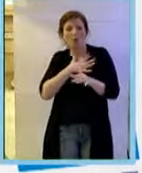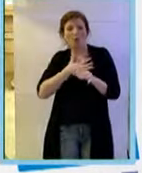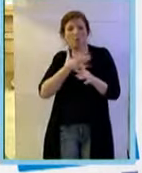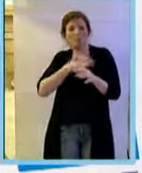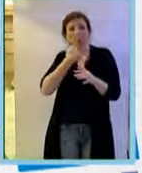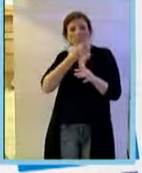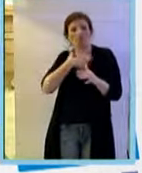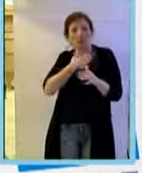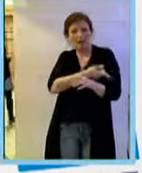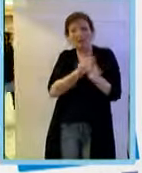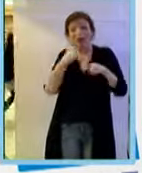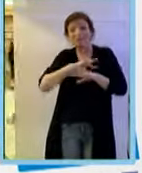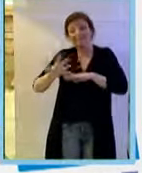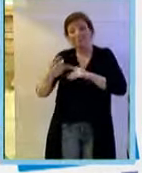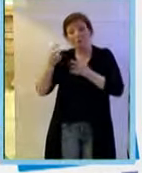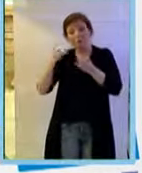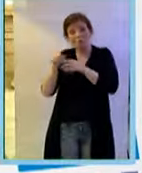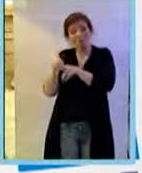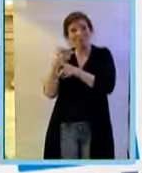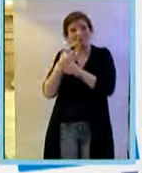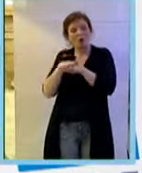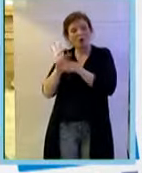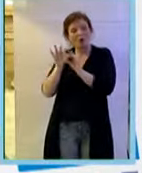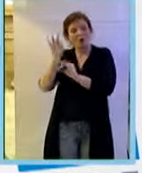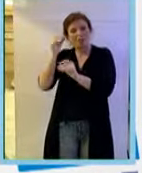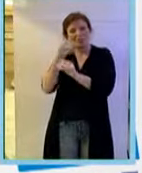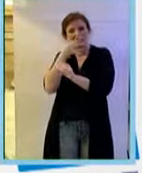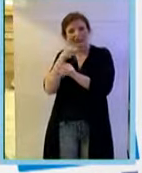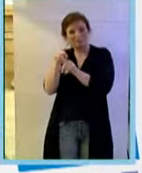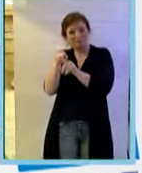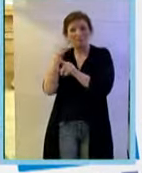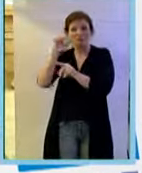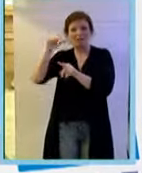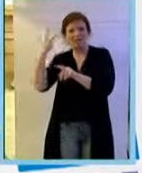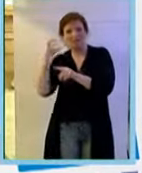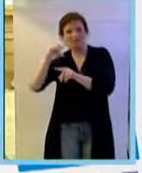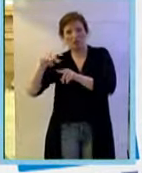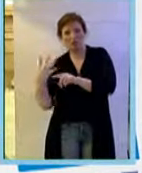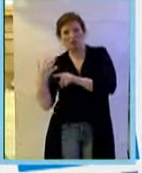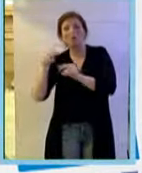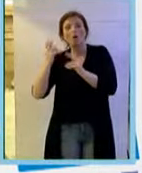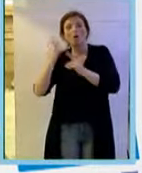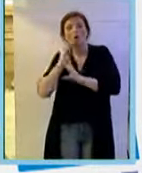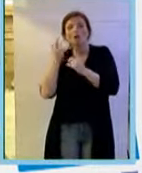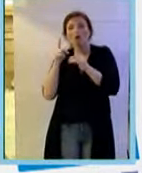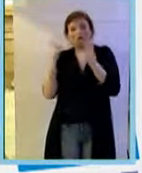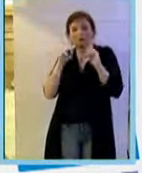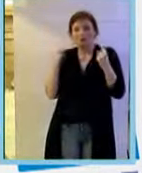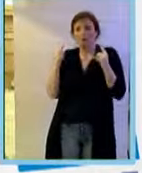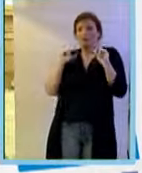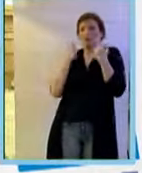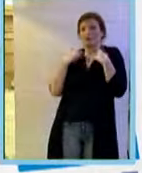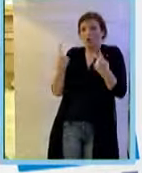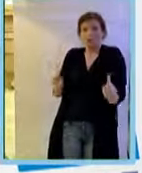ciascuno di questi gruppi con due dosi con ranibizumab non soltanto qualcosa assolutamente inattesa non